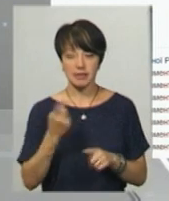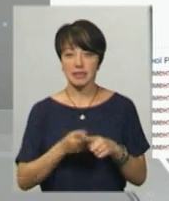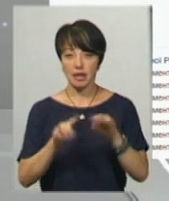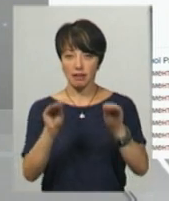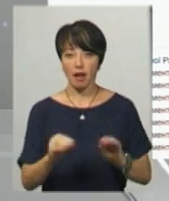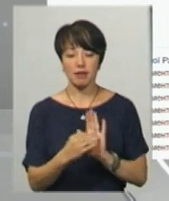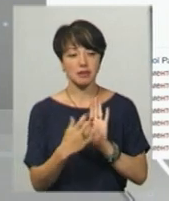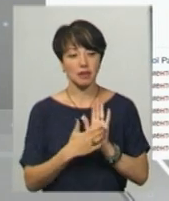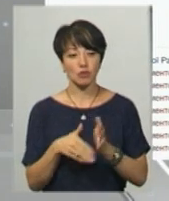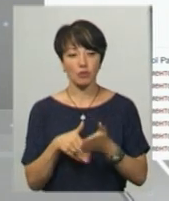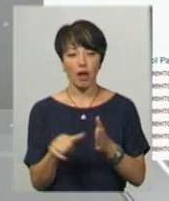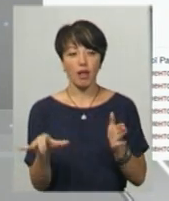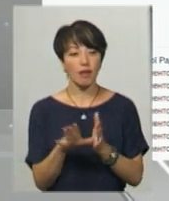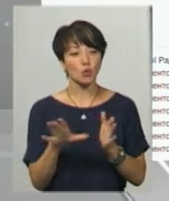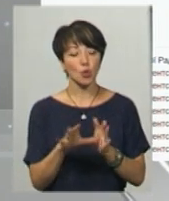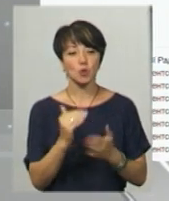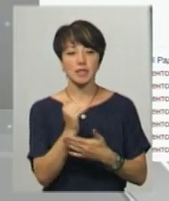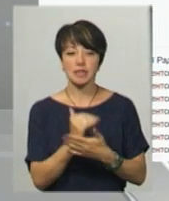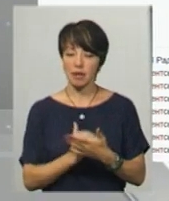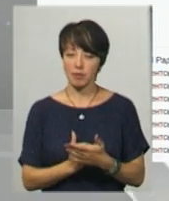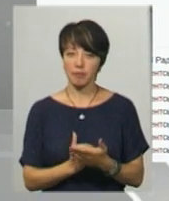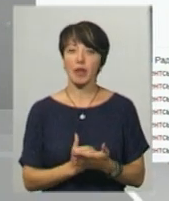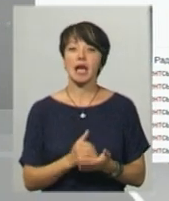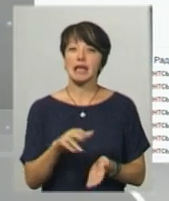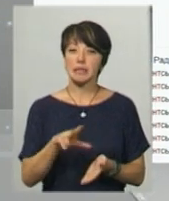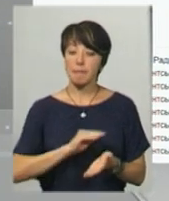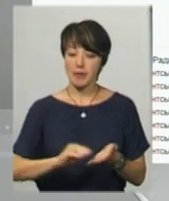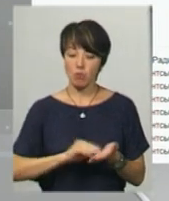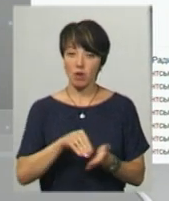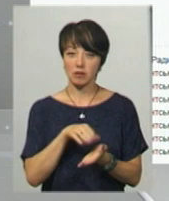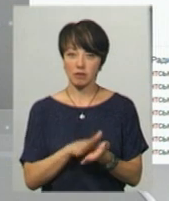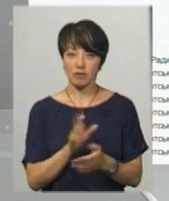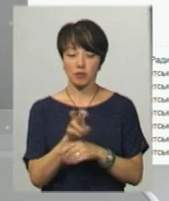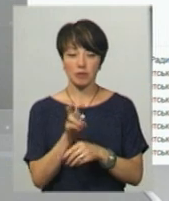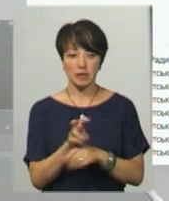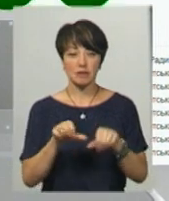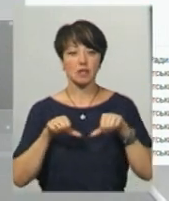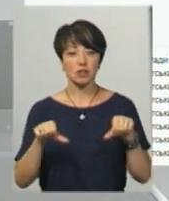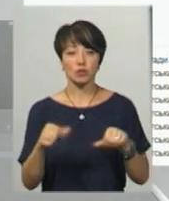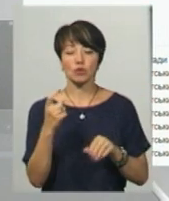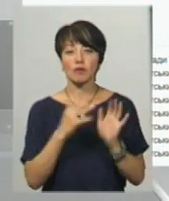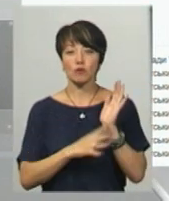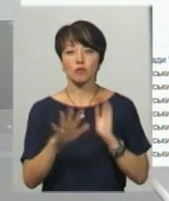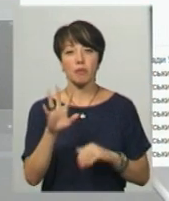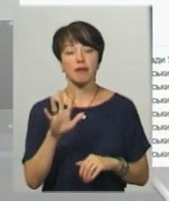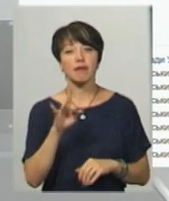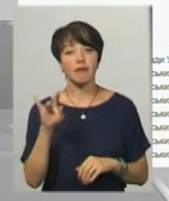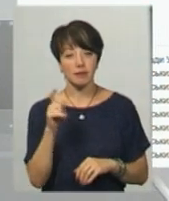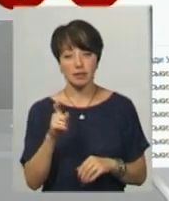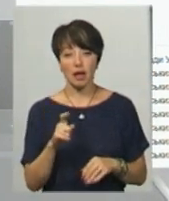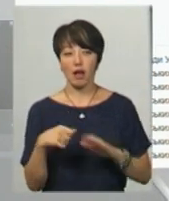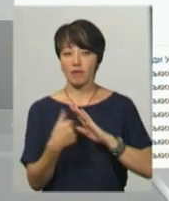дані реєстрації за допомогою електронної системи. За письмовою реєстрацією народний депутат відвідав пленарне засідання 195 разів,